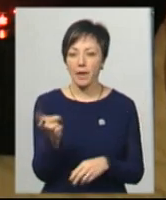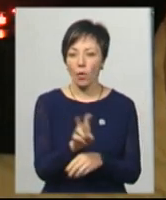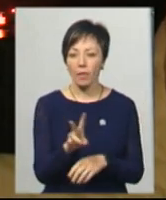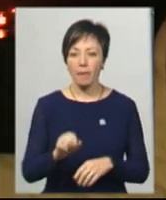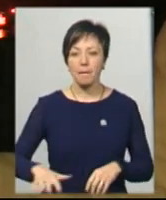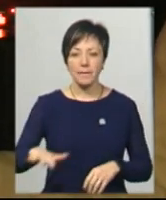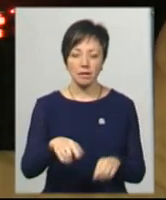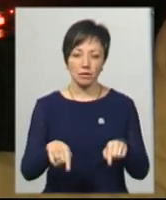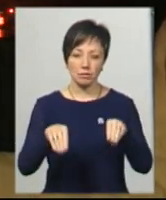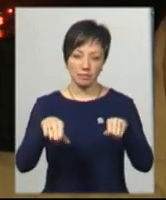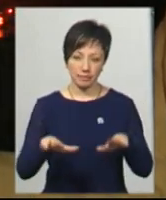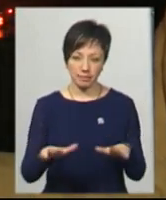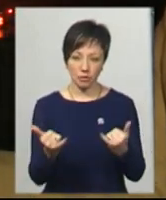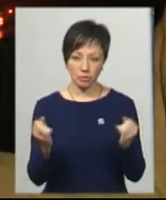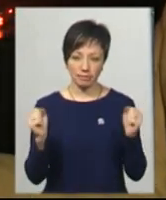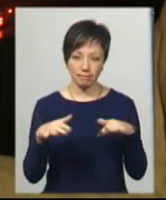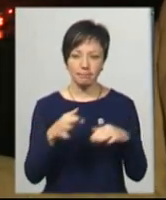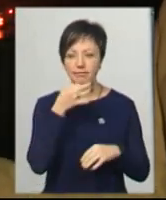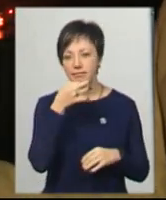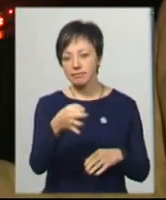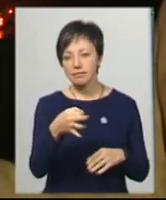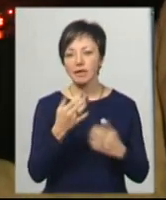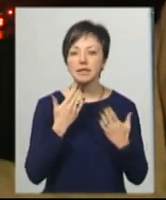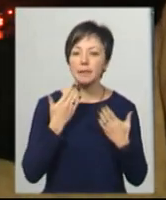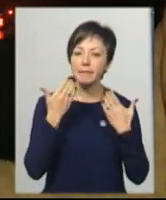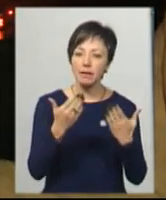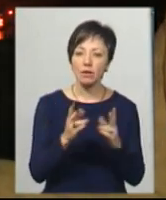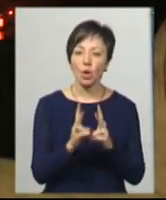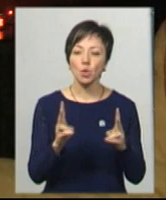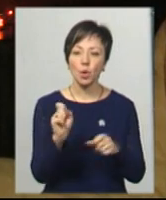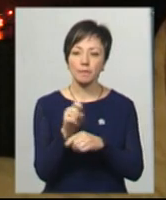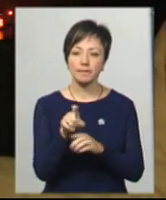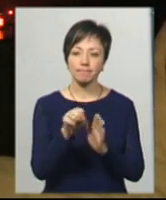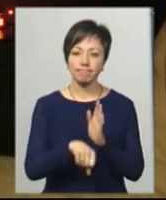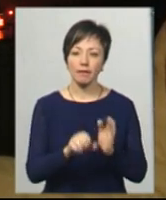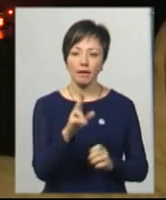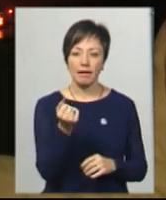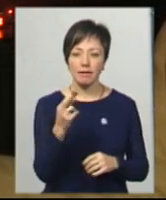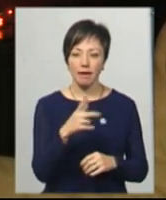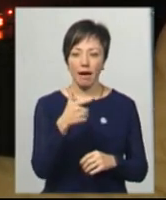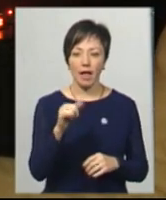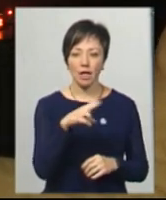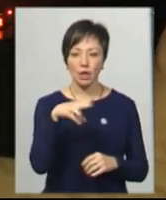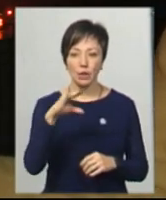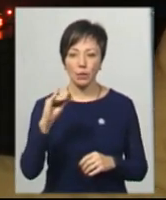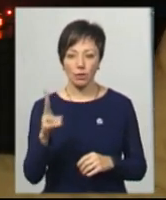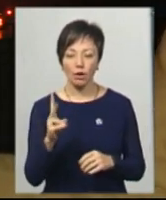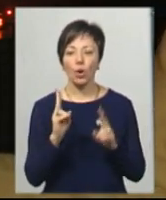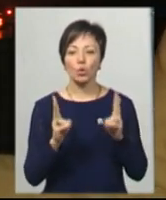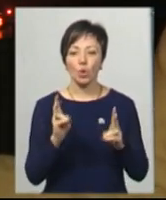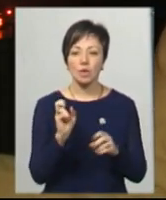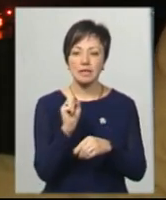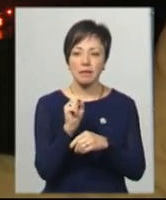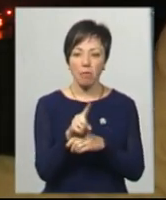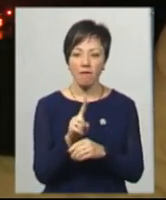ось саме тут ми вирішили сьогодні зібратися і запитати, хто замовив Катю Гандзюк, хто замовив напади на активістів. Саме